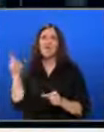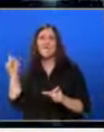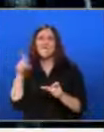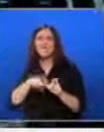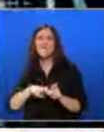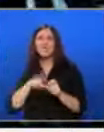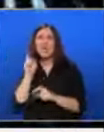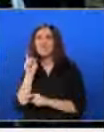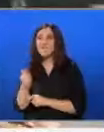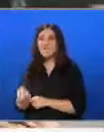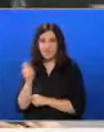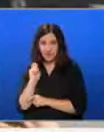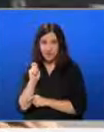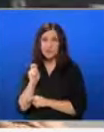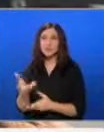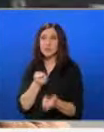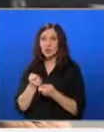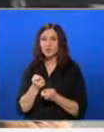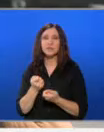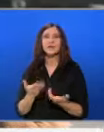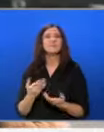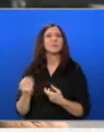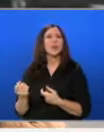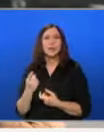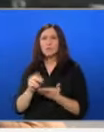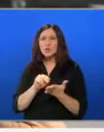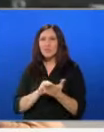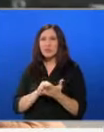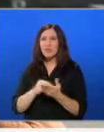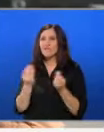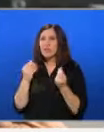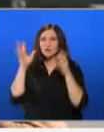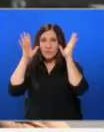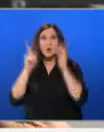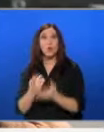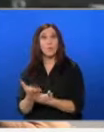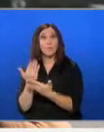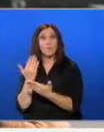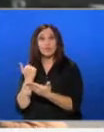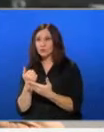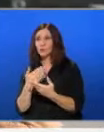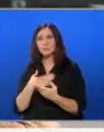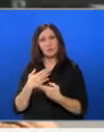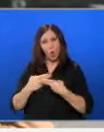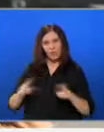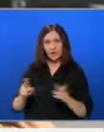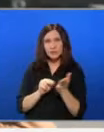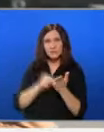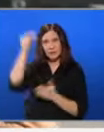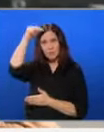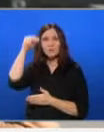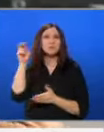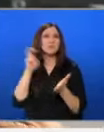Изпращани са в посметки на финансови мулета, които предварително са им откривани сметки във български банки.